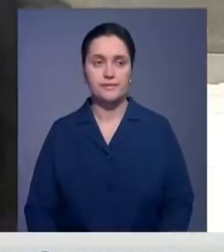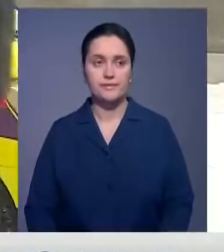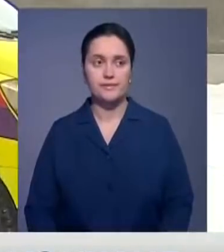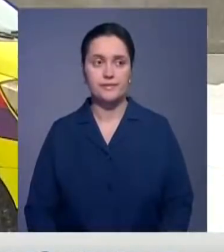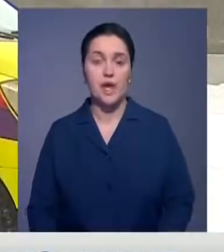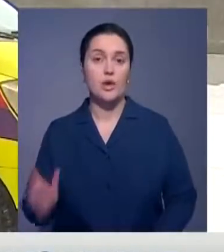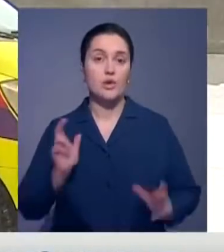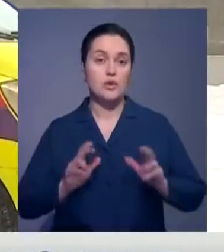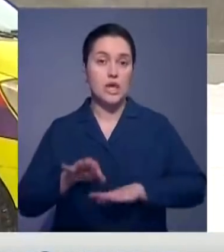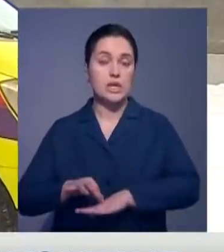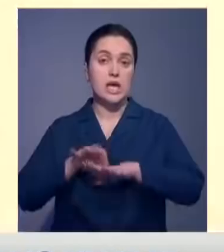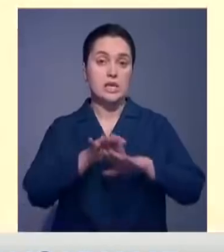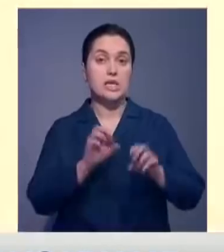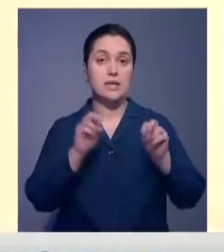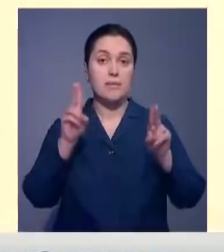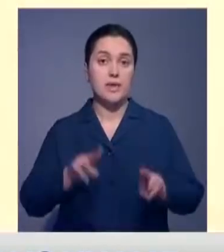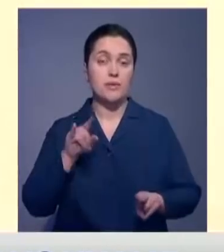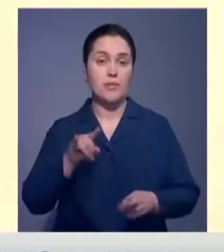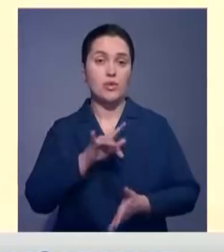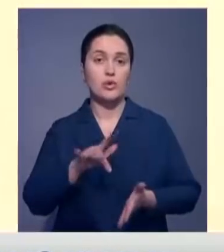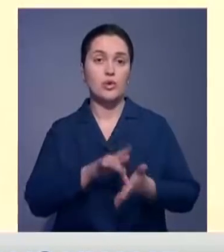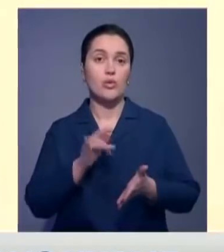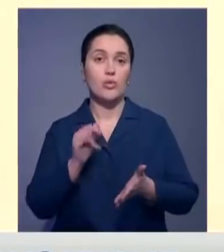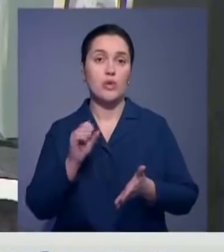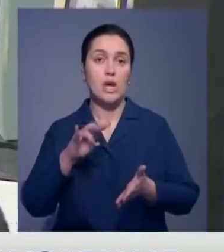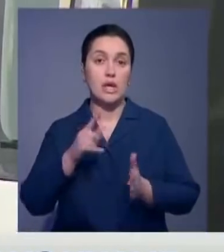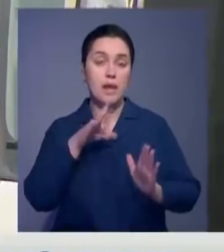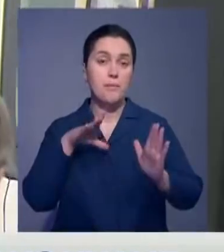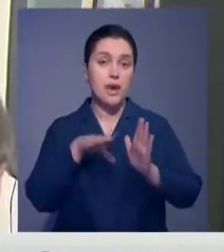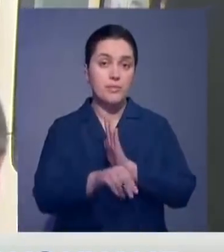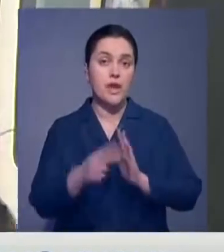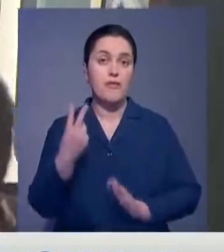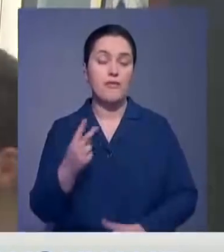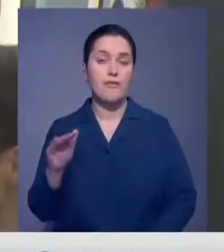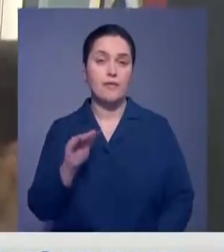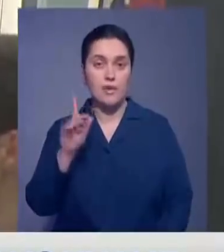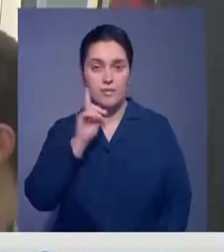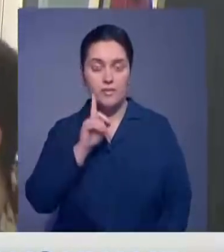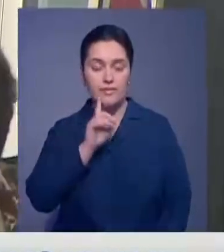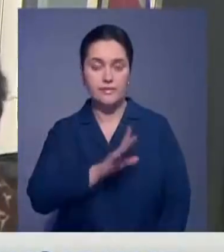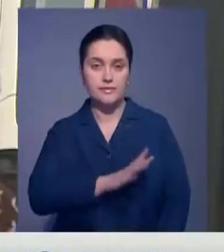Напомню, студентов, доставленных спецбортом из города Уханя, поместили на карантин 2 февраля.